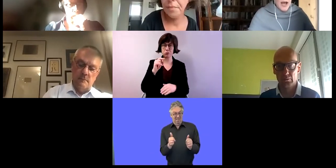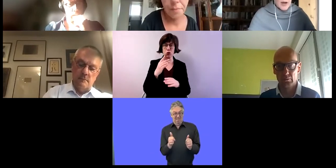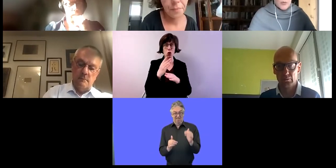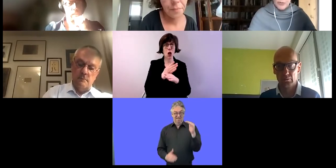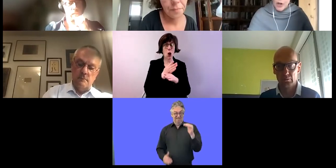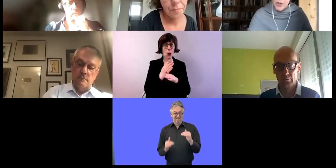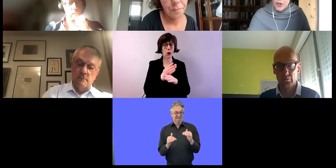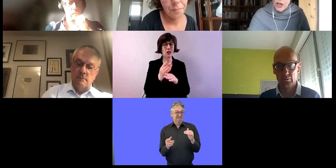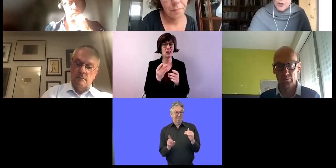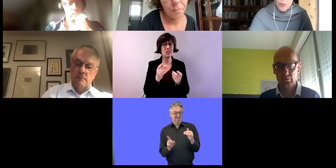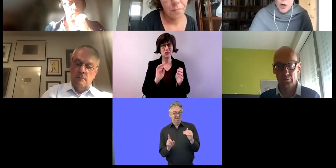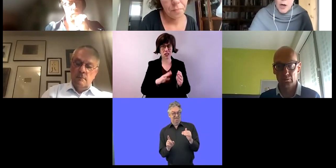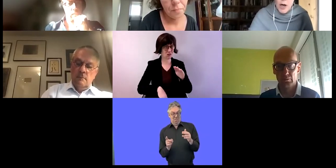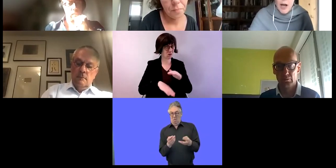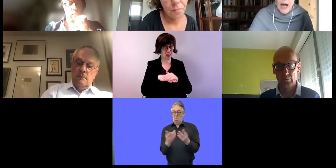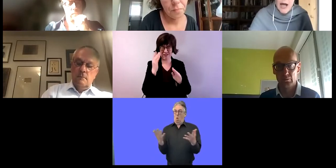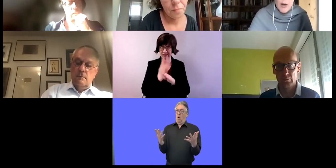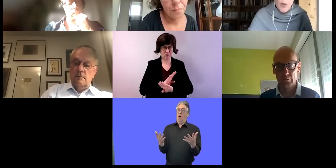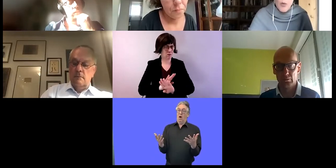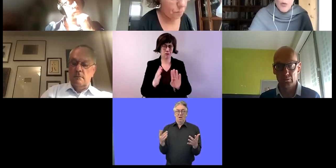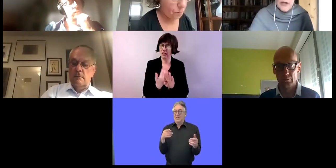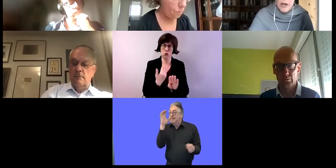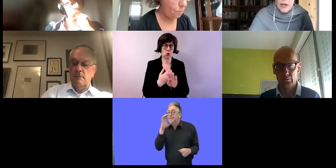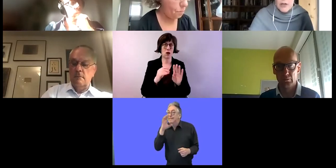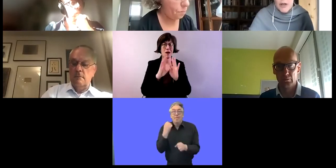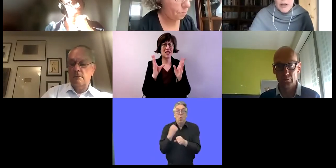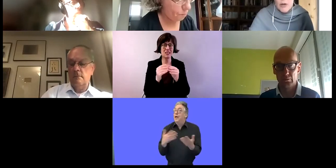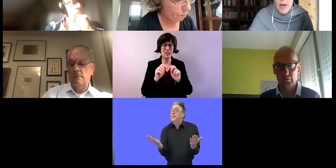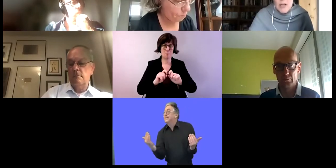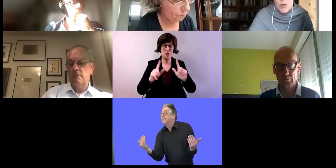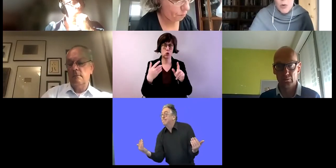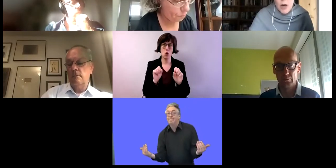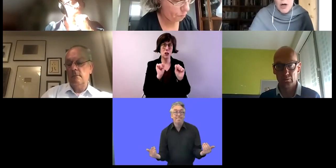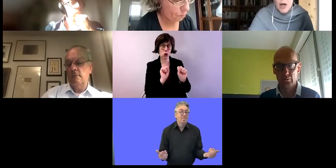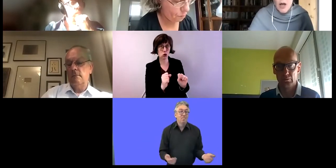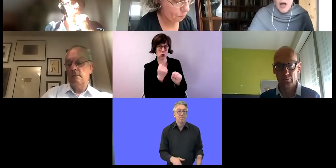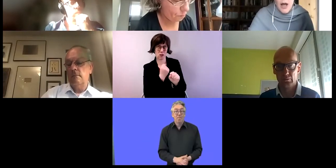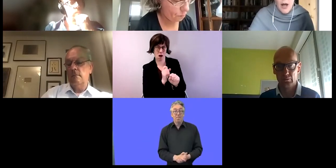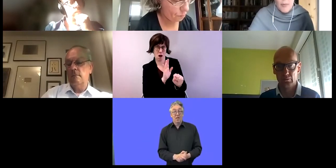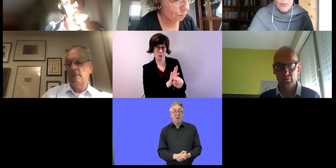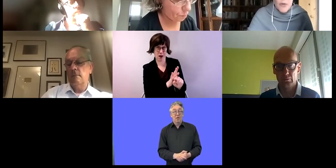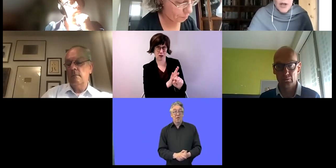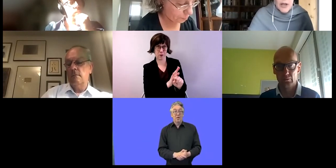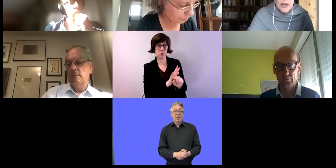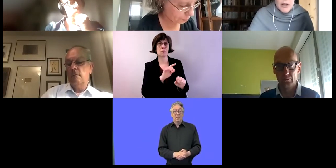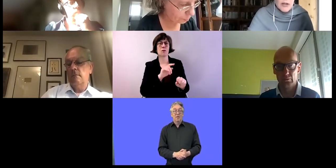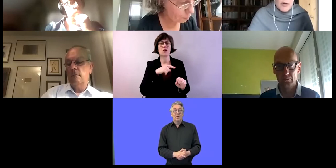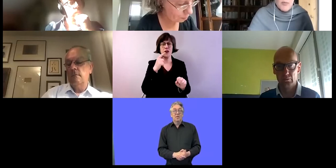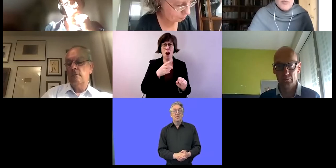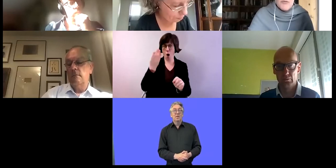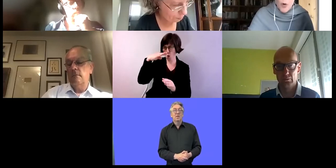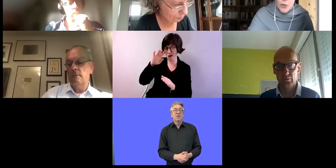unbedingt beschlossen wird. So sieht das Gesamtbild aus, was die beschützte Arbeit angeht. So haben wir in Irland